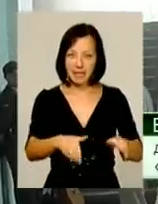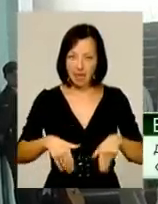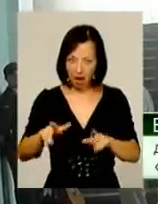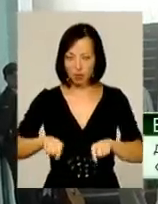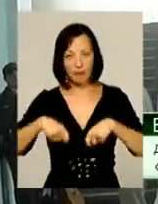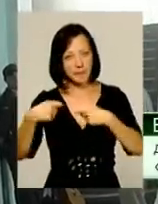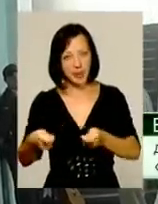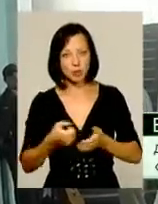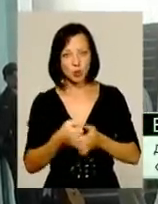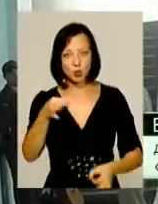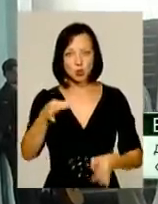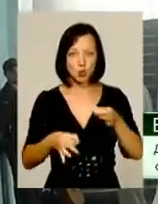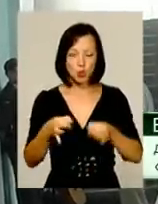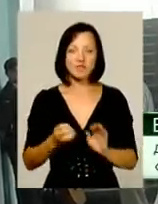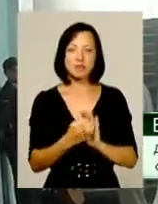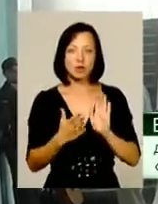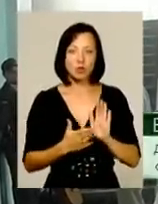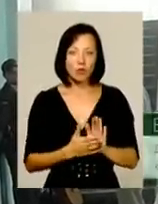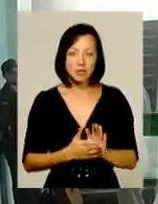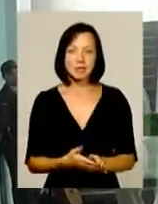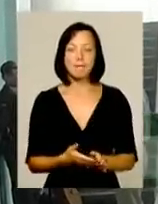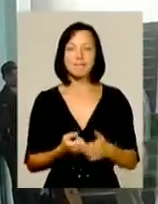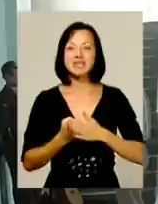встановлюються підстави їх передачі і законності.